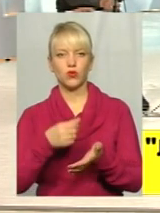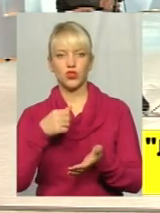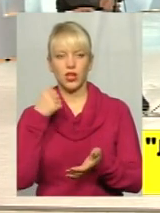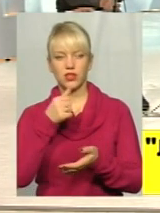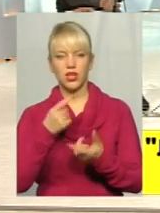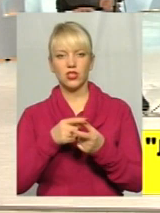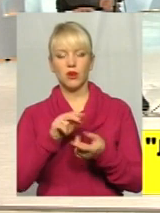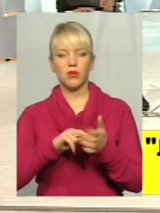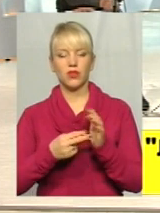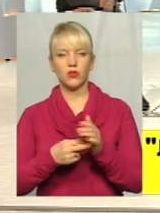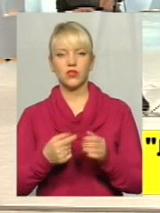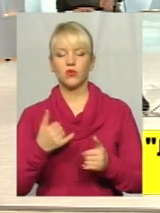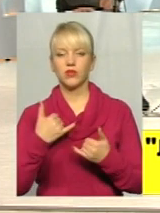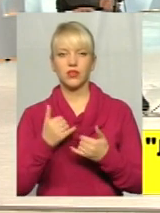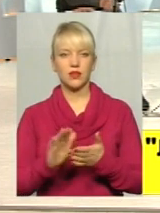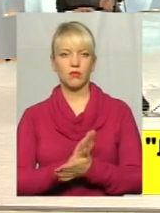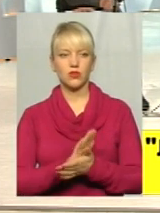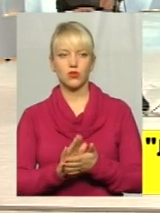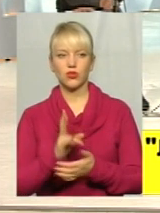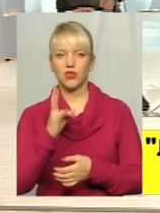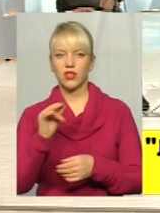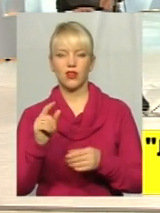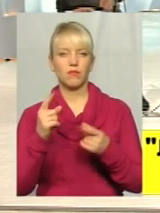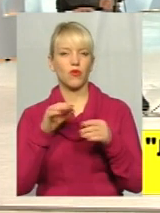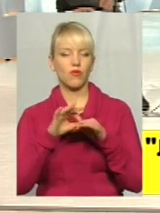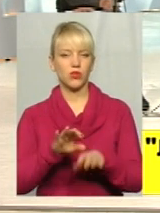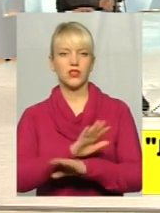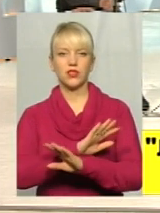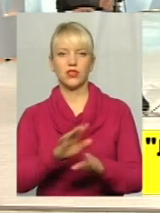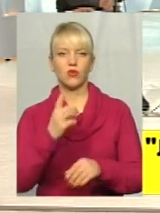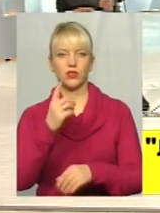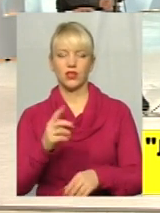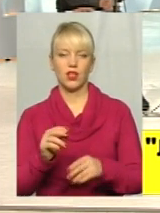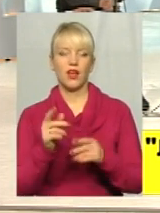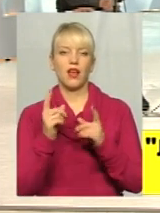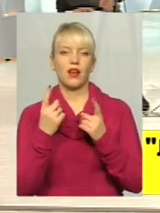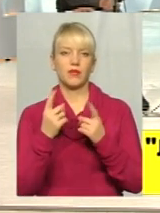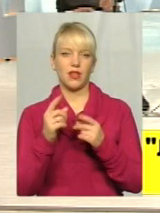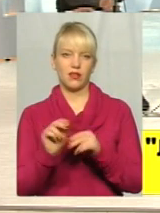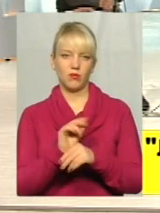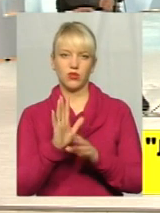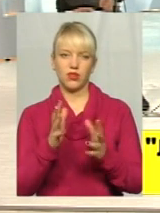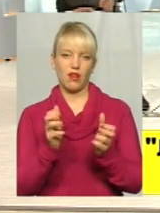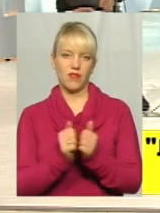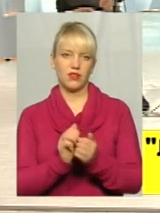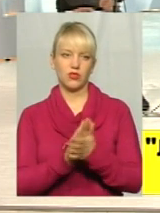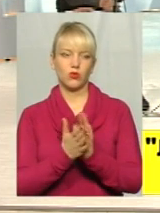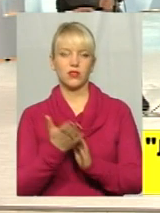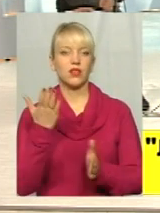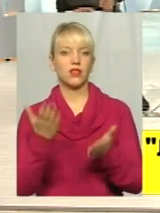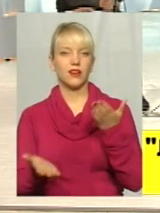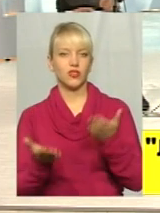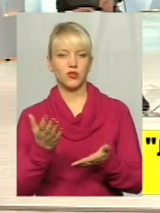У нас безкоштовно зараз не планується ні один капітальний ремонт. Тільки в аварійних ситуаціях. Якщо